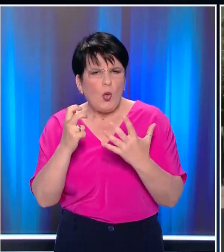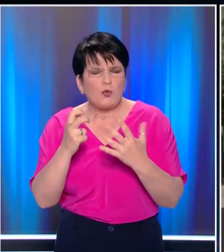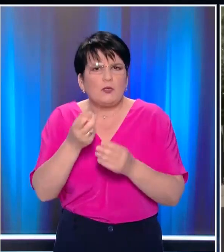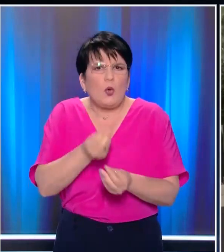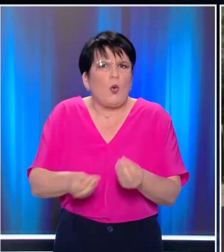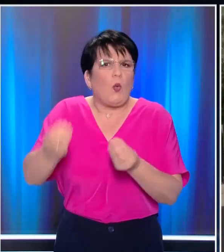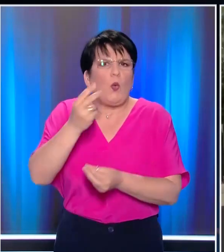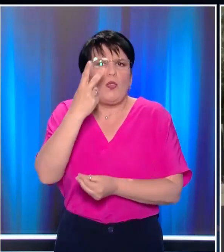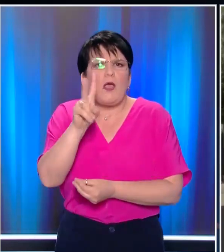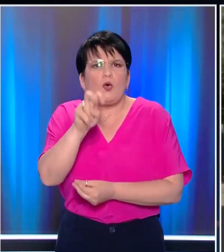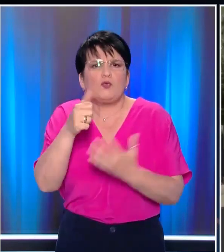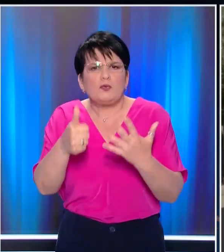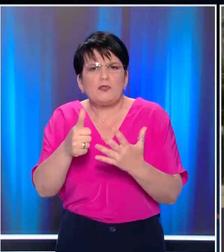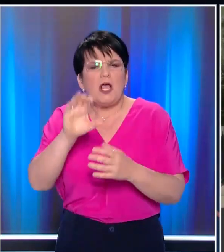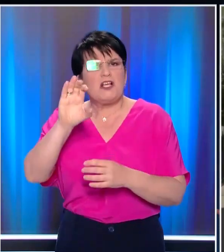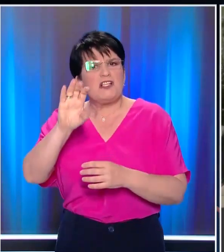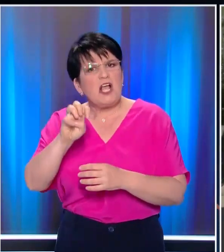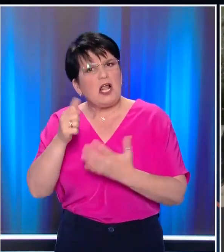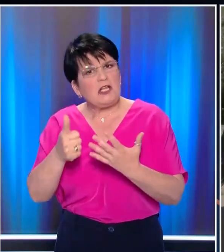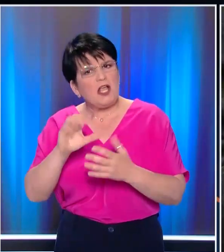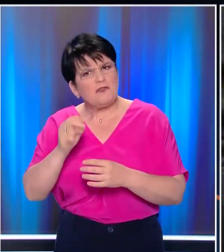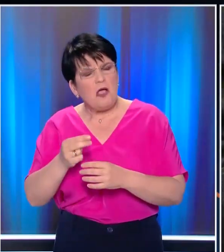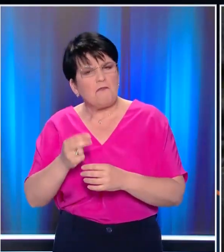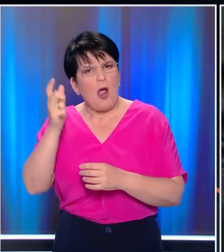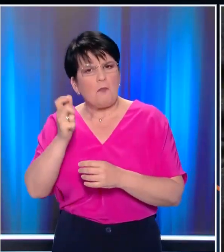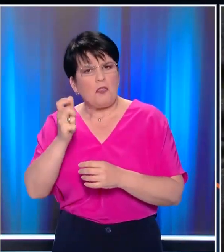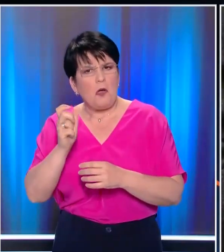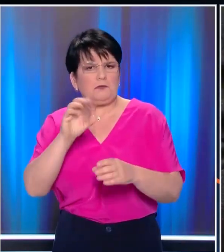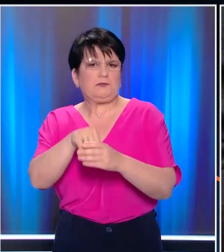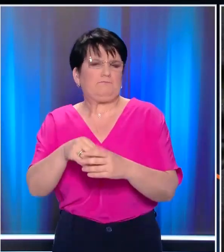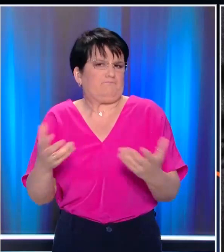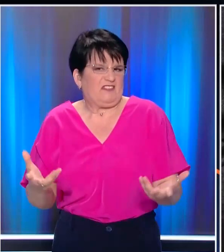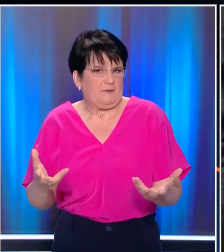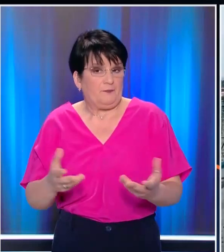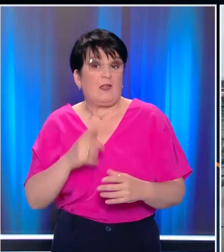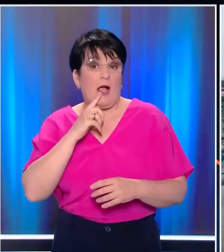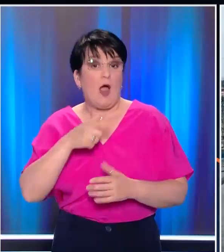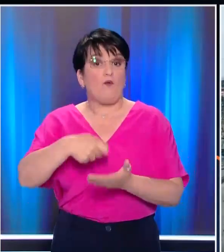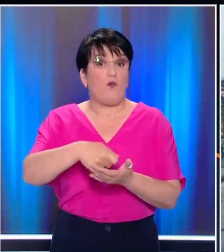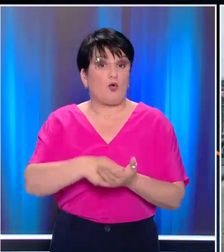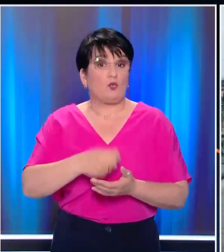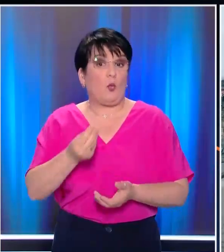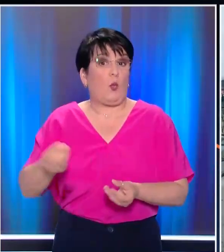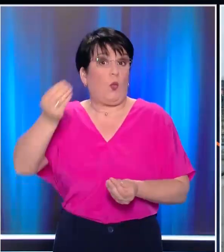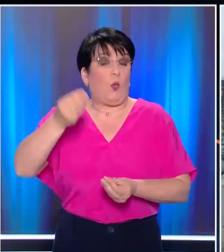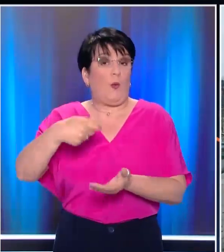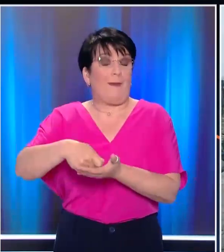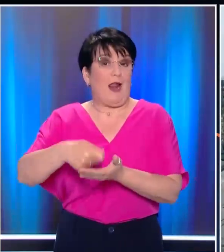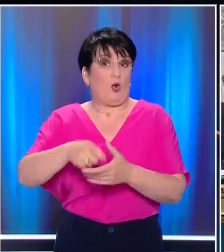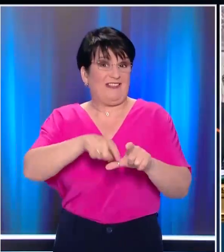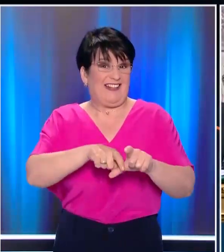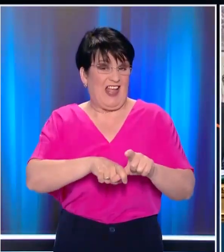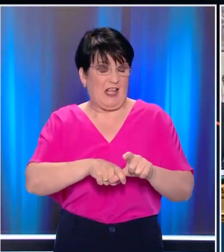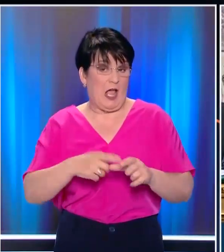226, δηλαδή 46 ευρώ με ποιες επιδότηση Μέρος των ενισχύσεων θα χρηματοδοτηθεί από τη φορολόγηση των υπερκερδών των παραγωγών ηλεκτρικής